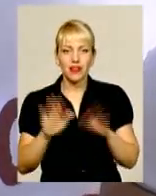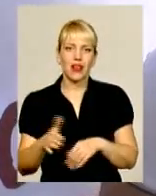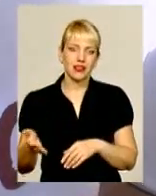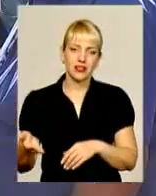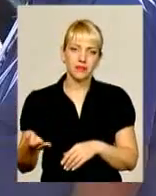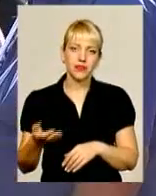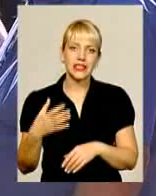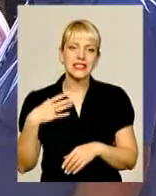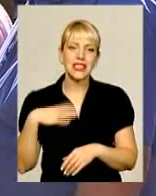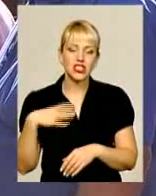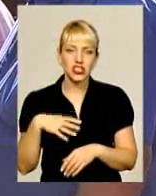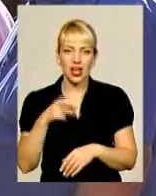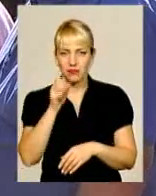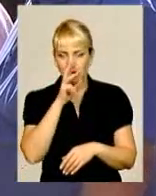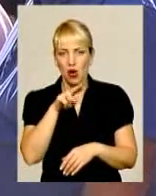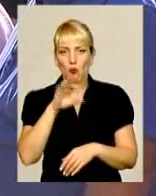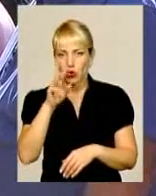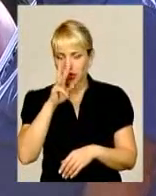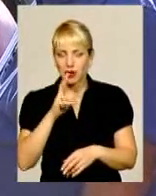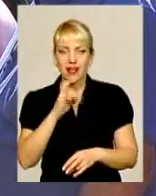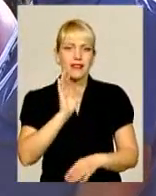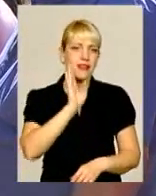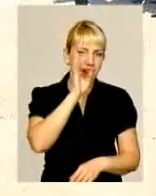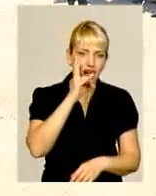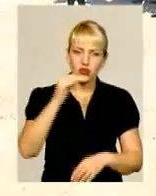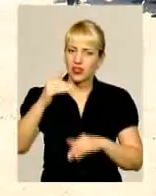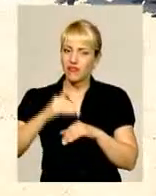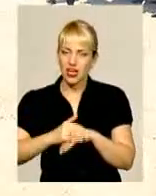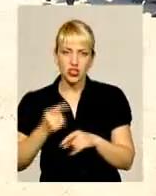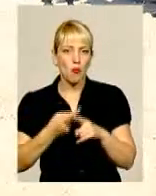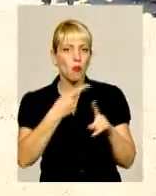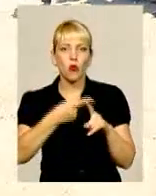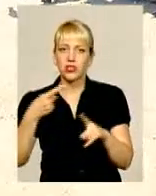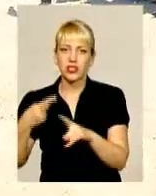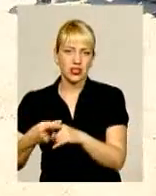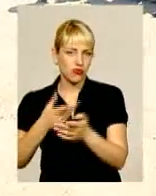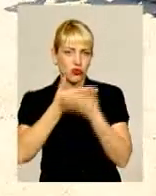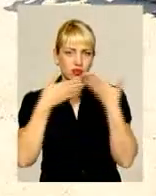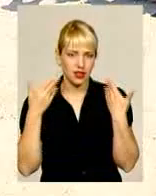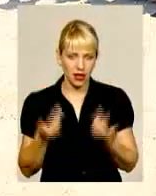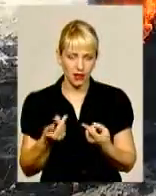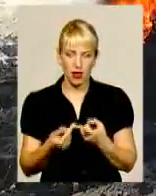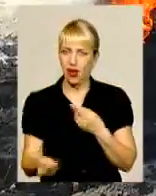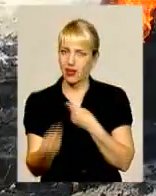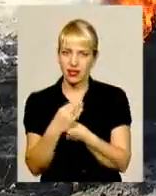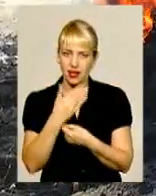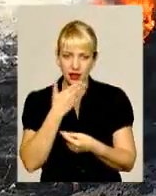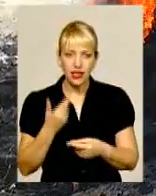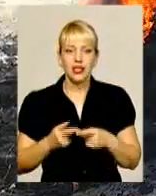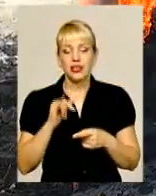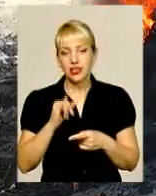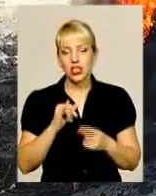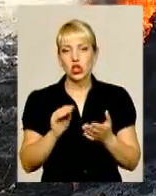завтрашнього ранку. Ні ранок, ні вечір понеділка позитиву і надії людям не додав. Ніхто з представників підприємства до народу так і не вийшов.